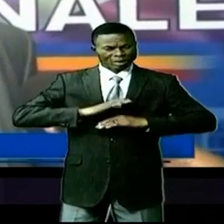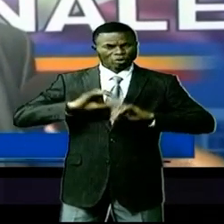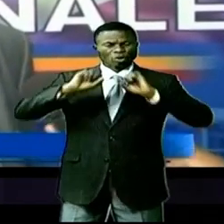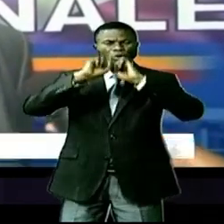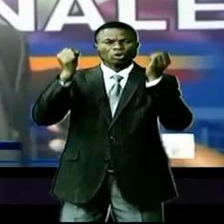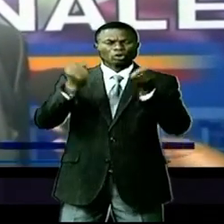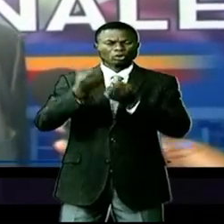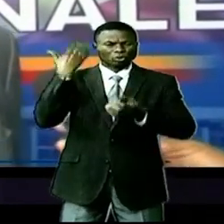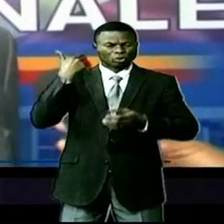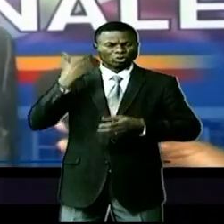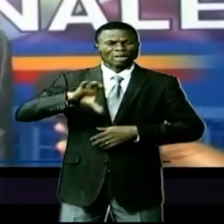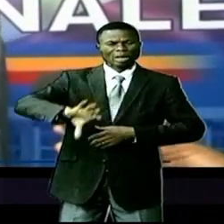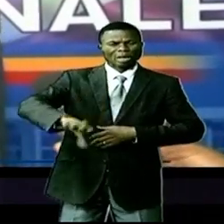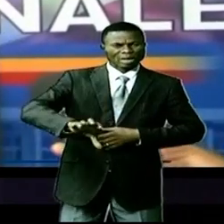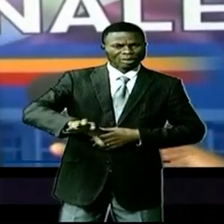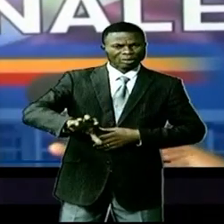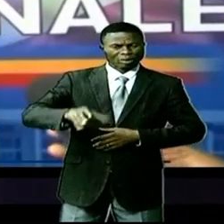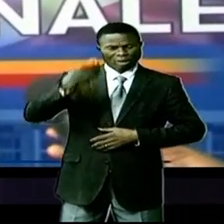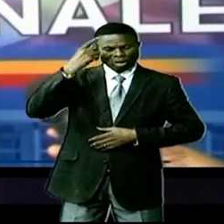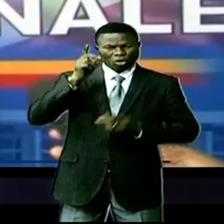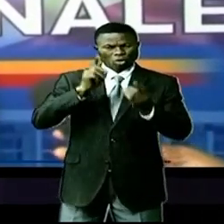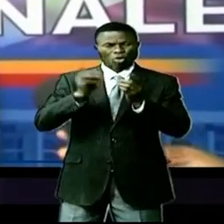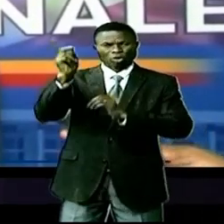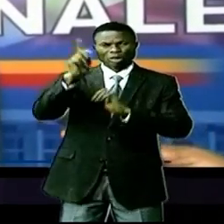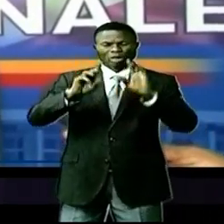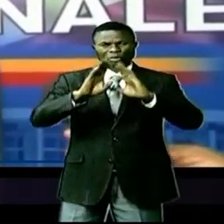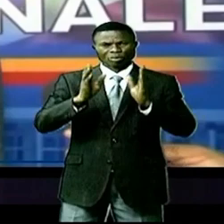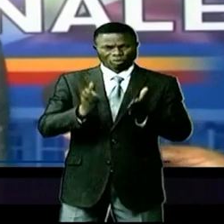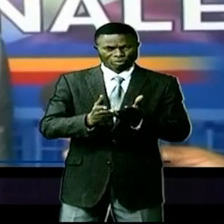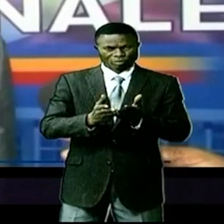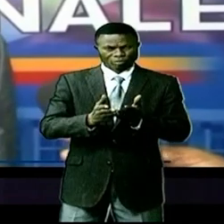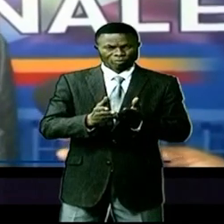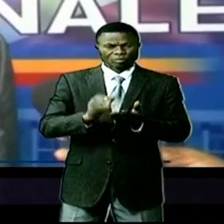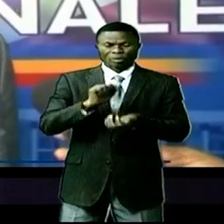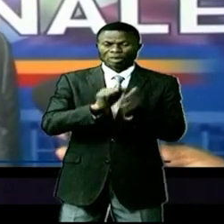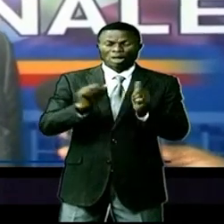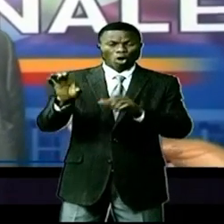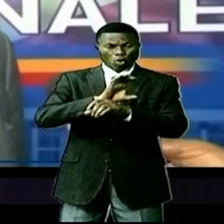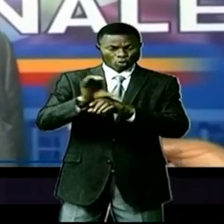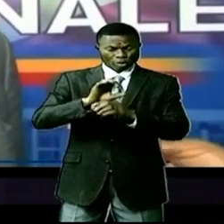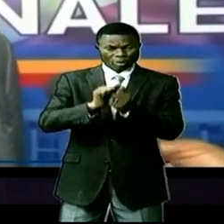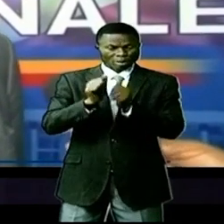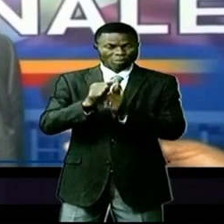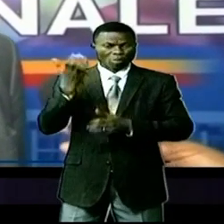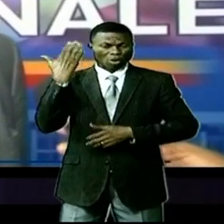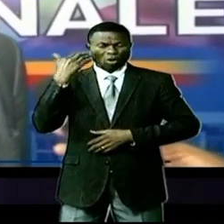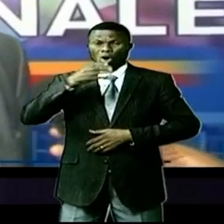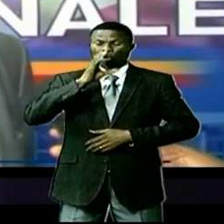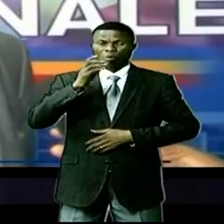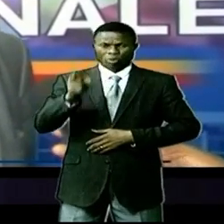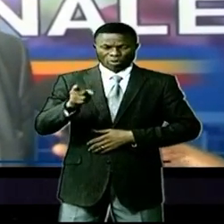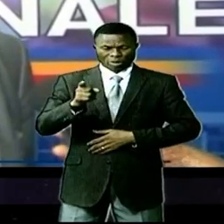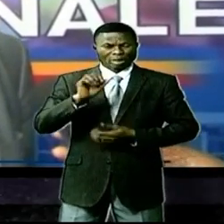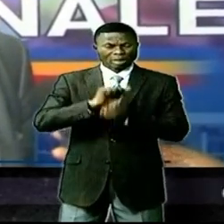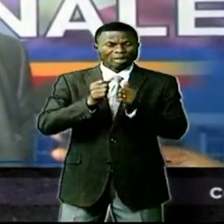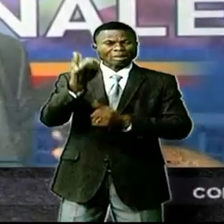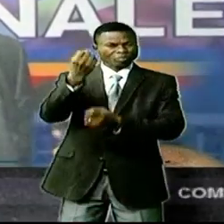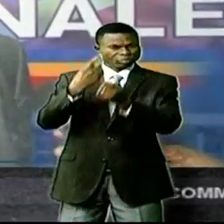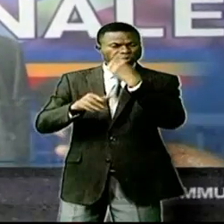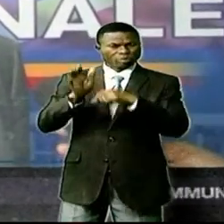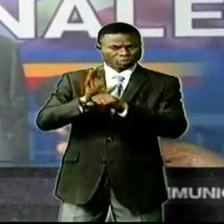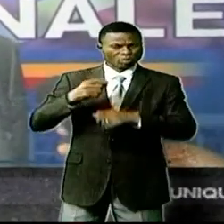des eaux vis-à-vis de la population, puisque c'est elle qui s'occupe de cette eau. Ils nous ont posé beaucoup de questions,